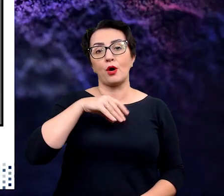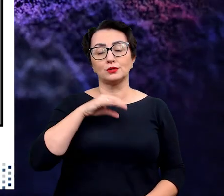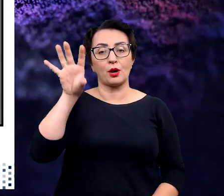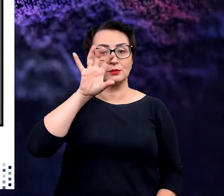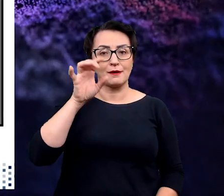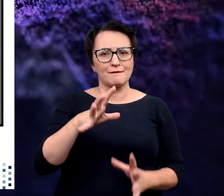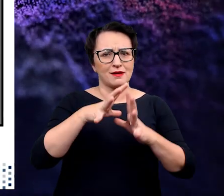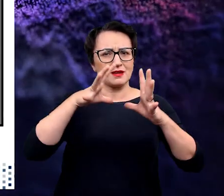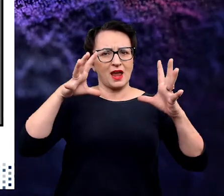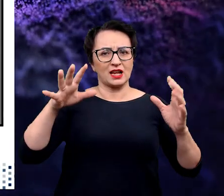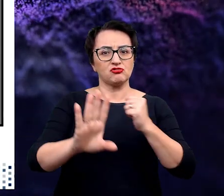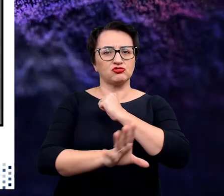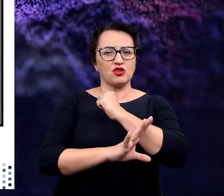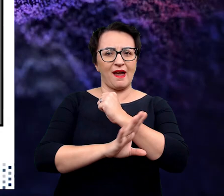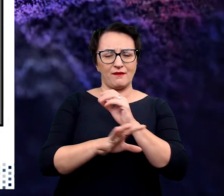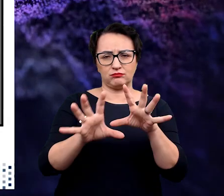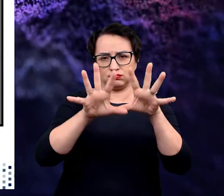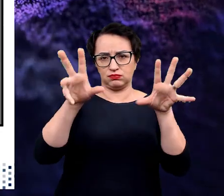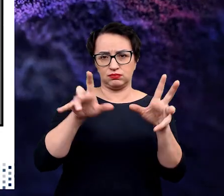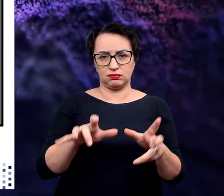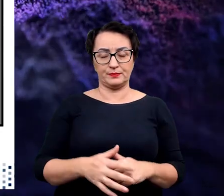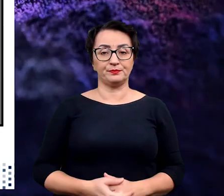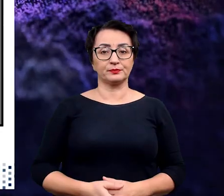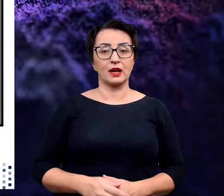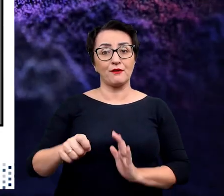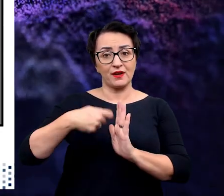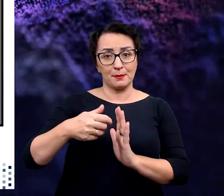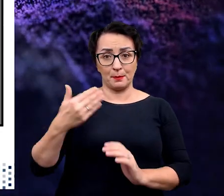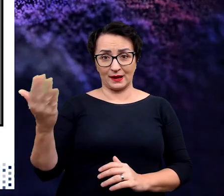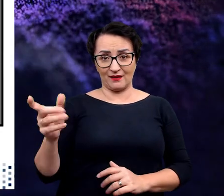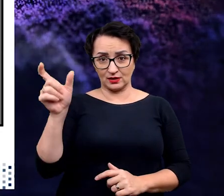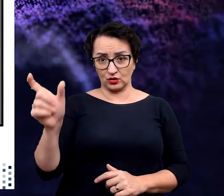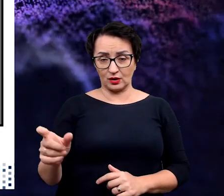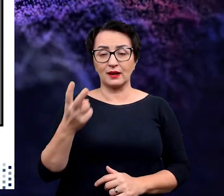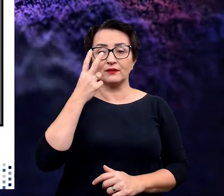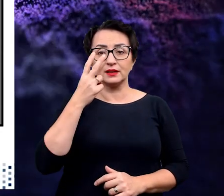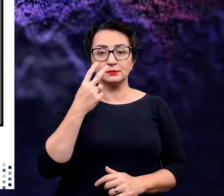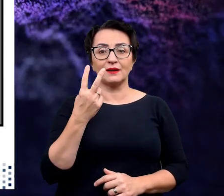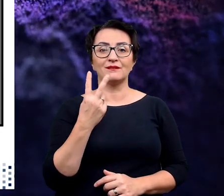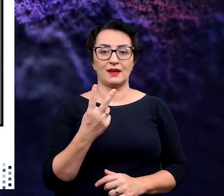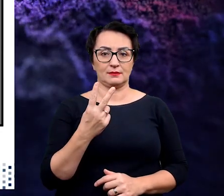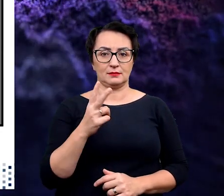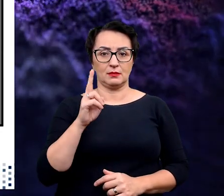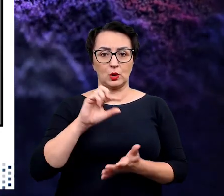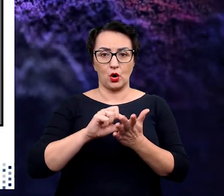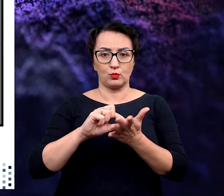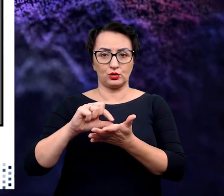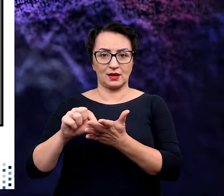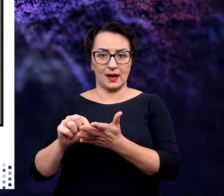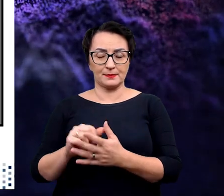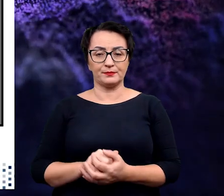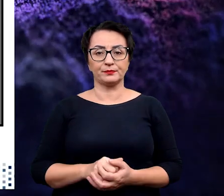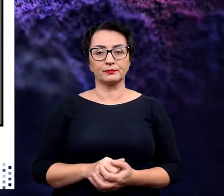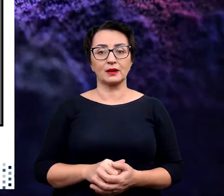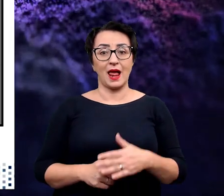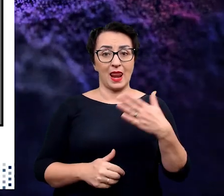możemy zaobserwować takie wielkie, spektakularne drzewa dendrytyczne. No i na tym filmie po prawej widzimy dwie komórki.